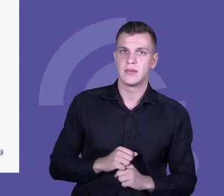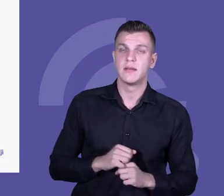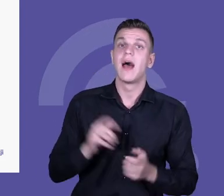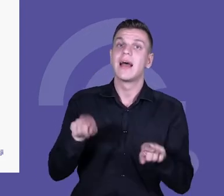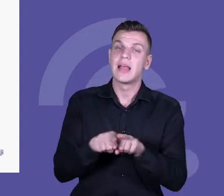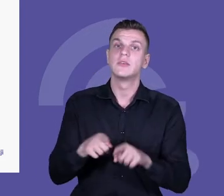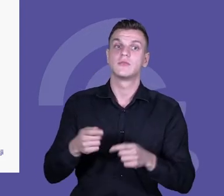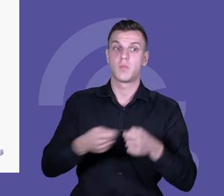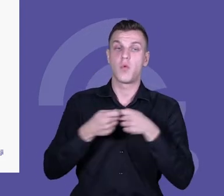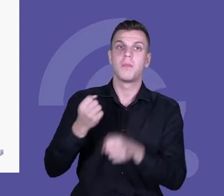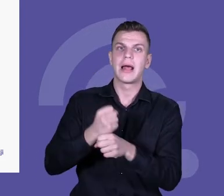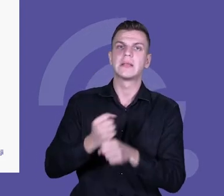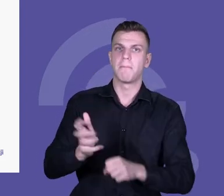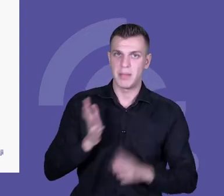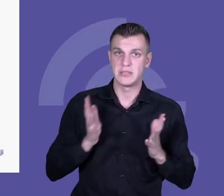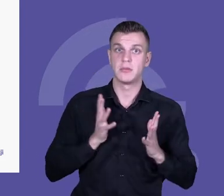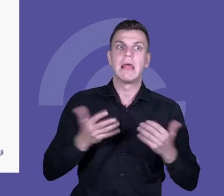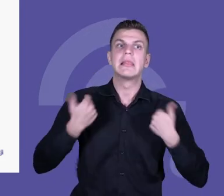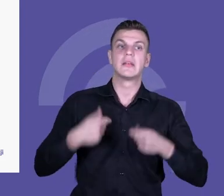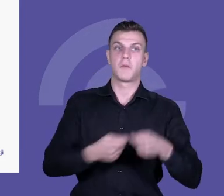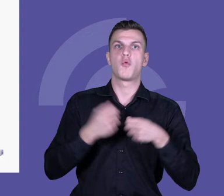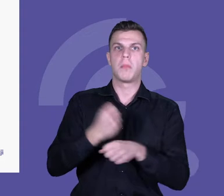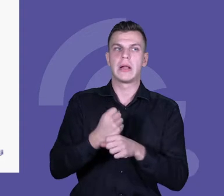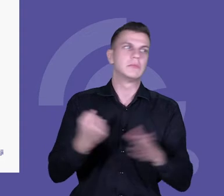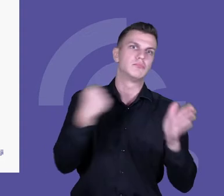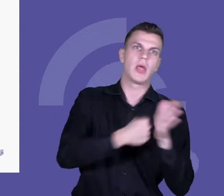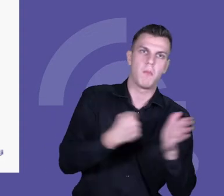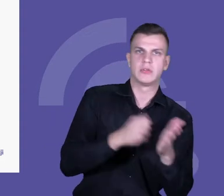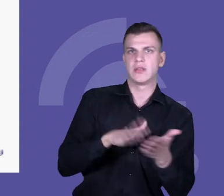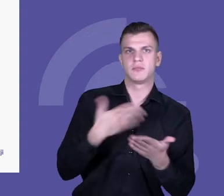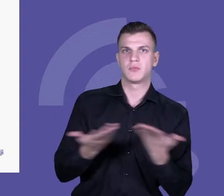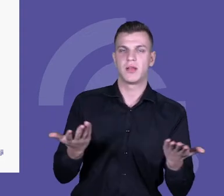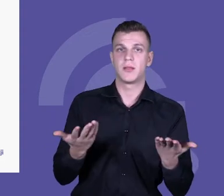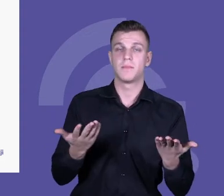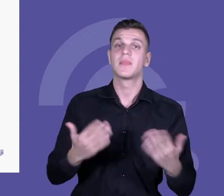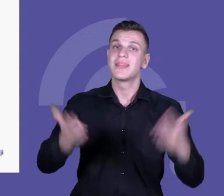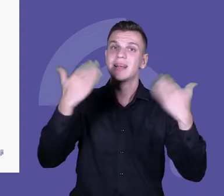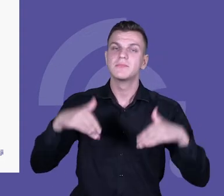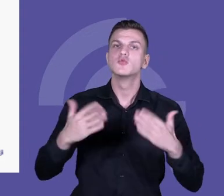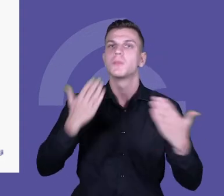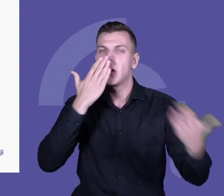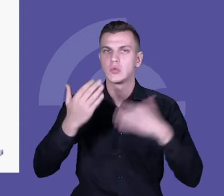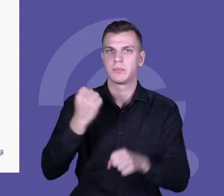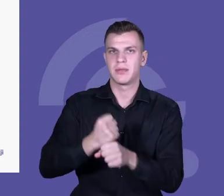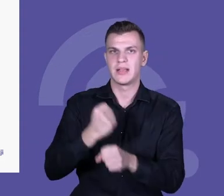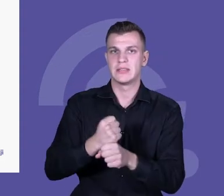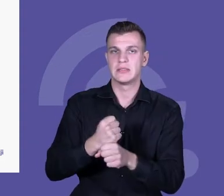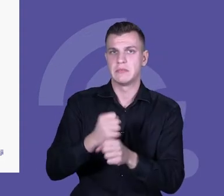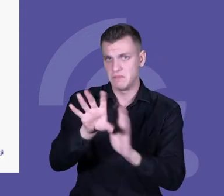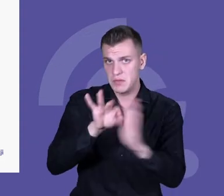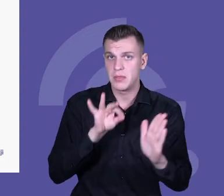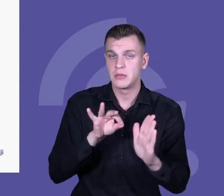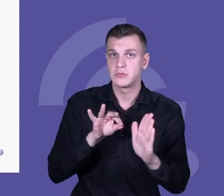przykład nie narazić się na jakieś elementy przemocy, o których mówił Jacek. Dalej, wybierzmy metody pracy, które możemy